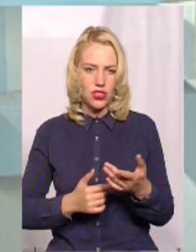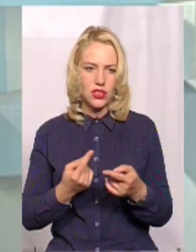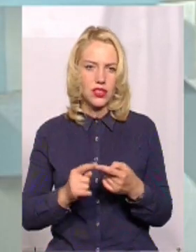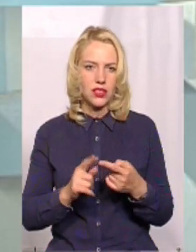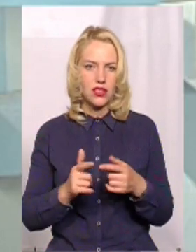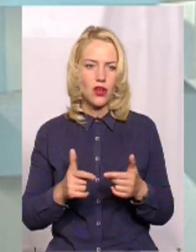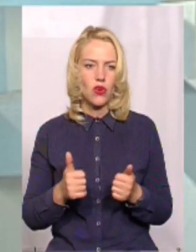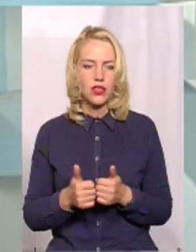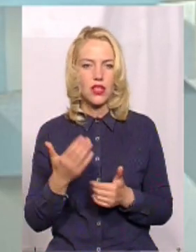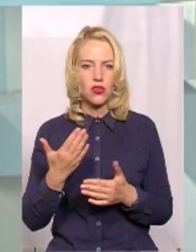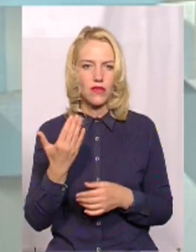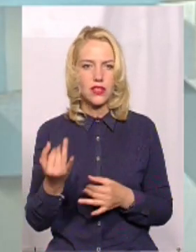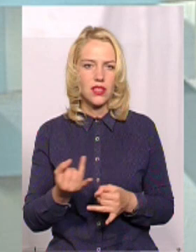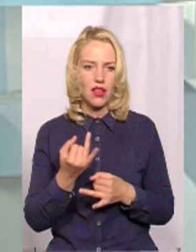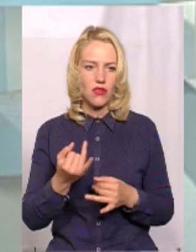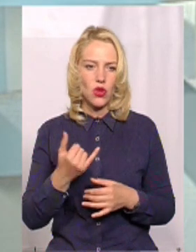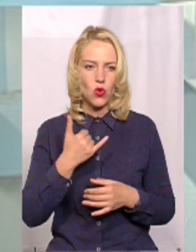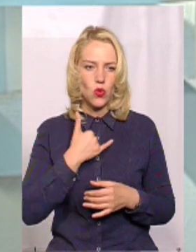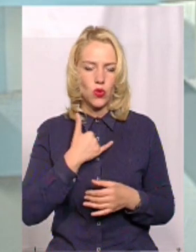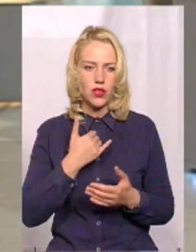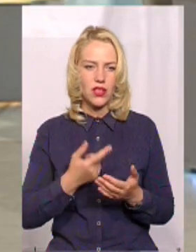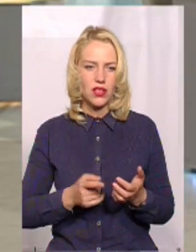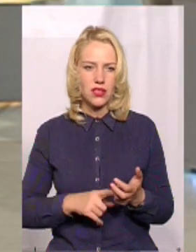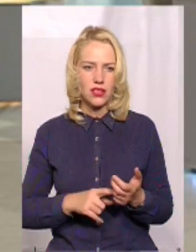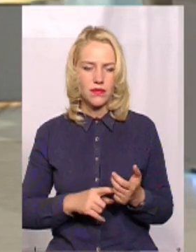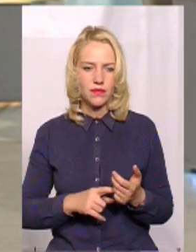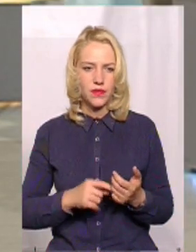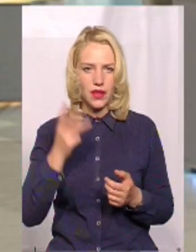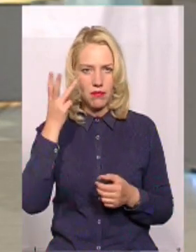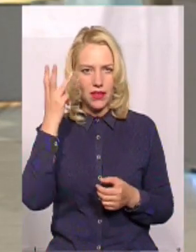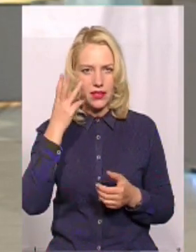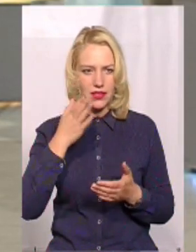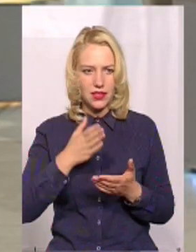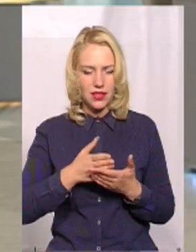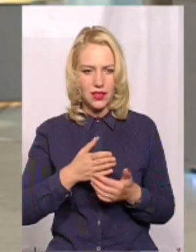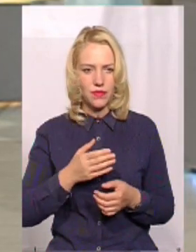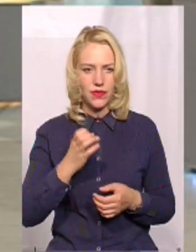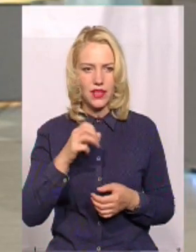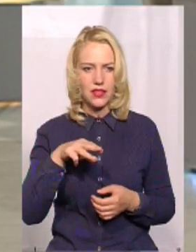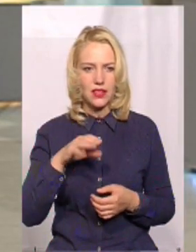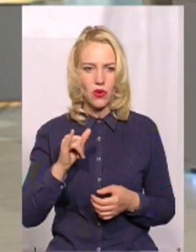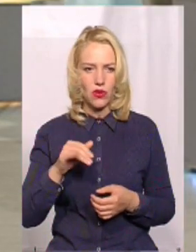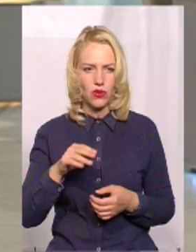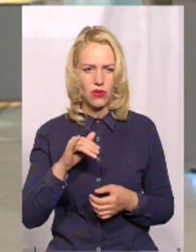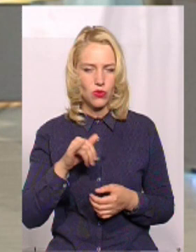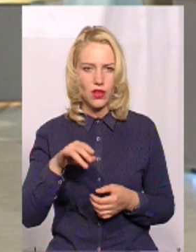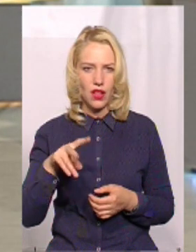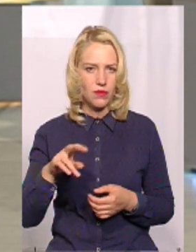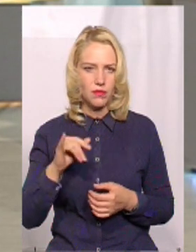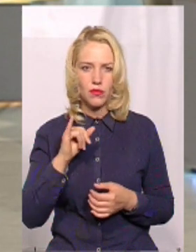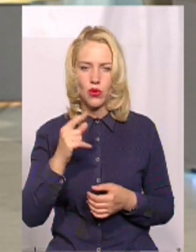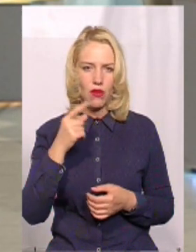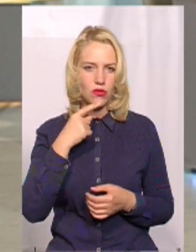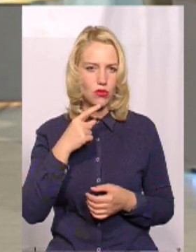якщо інтересуєте. Значить, у нас «ШБУ-56» – «Хмельницьке», «СТЛ-7»,